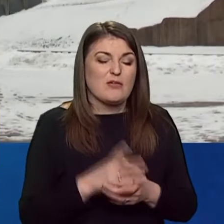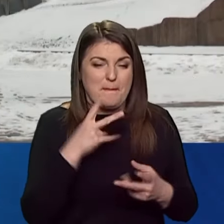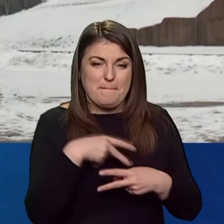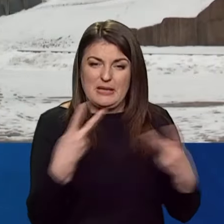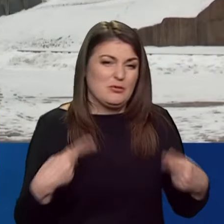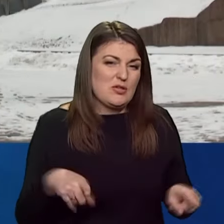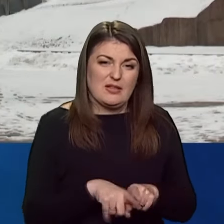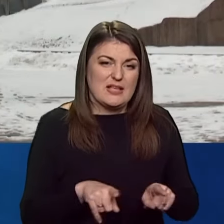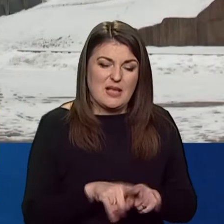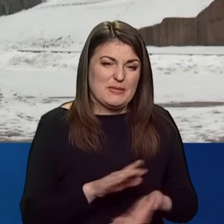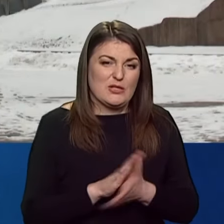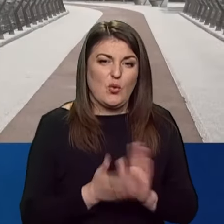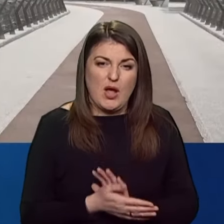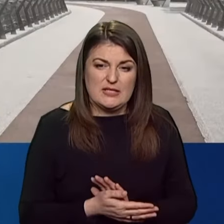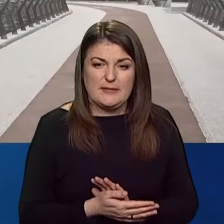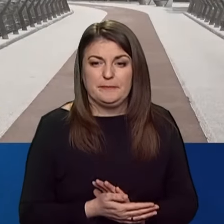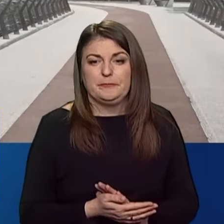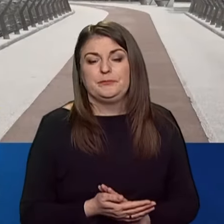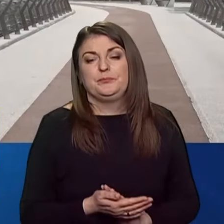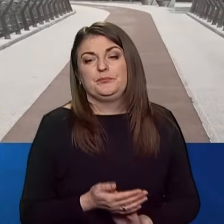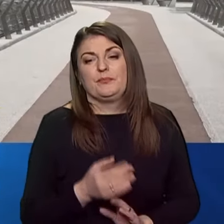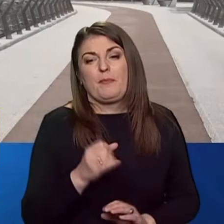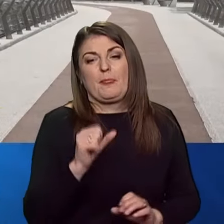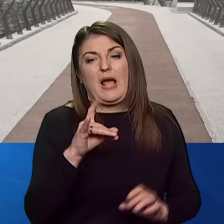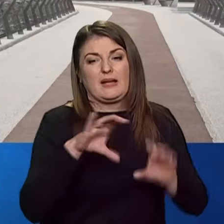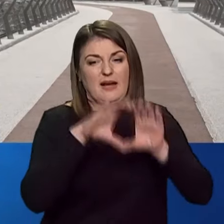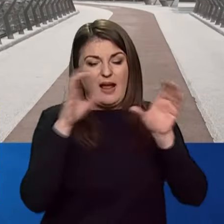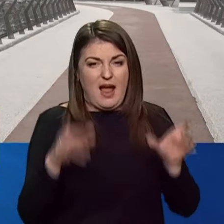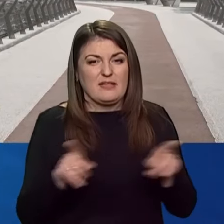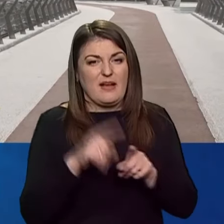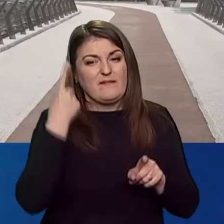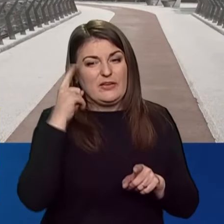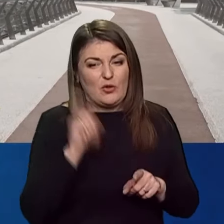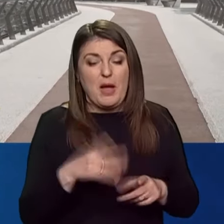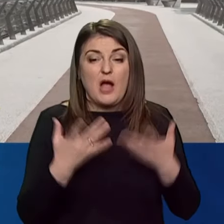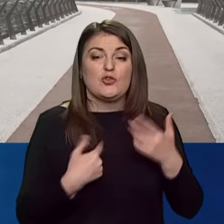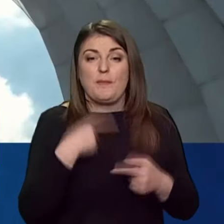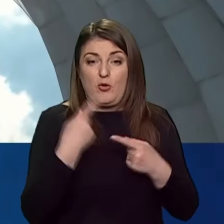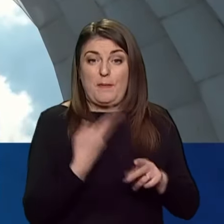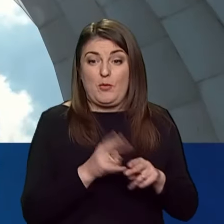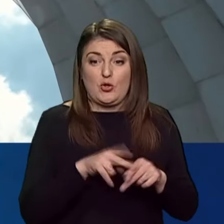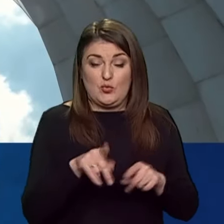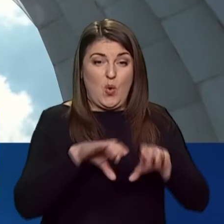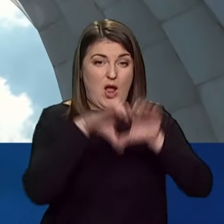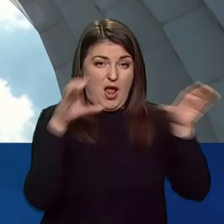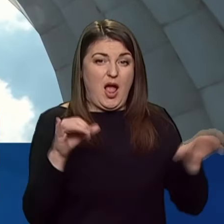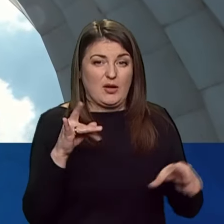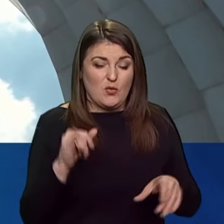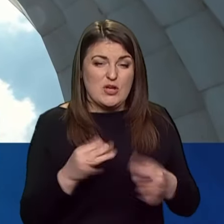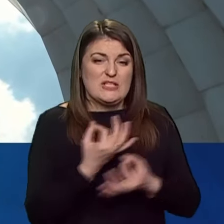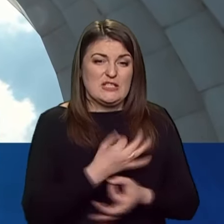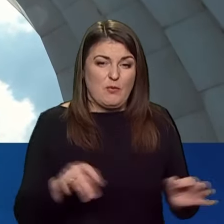ситуація. А не Володимир, якщо ми говоримо саме про цю арку